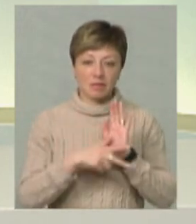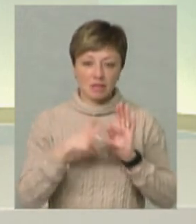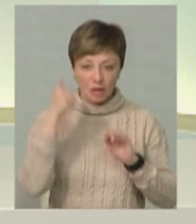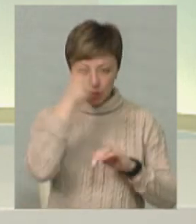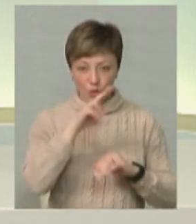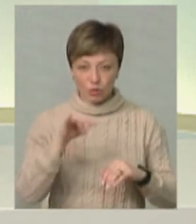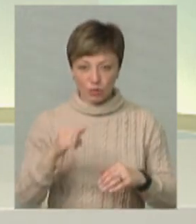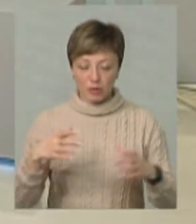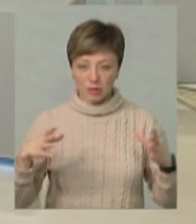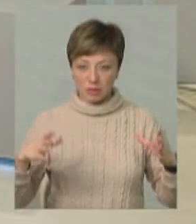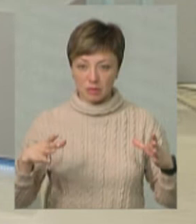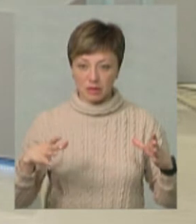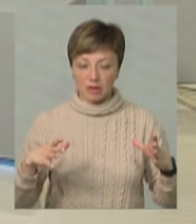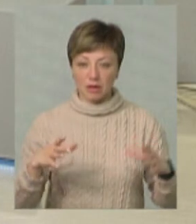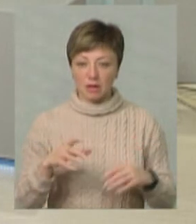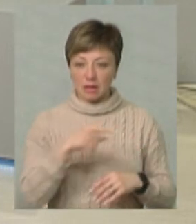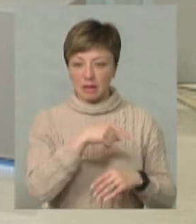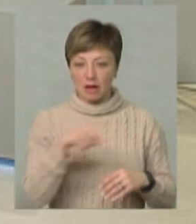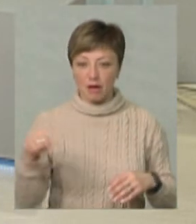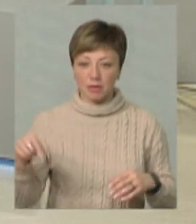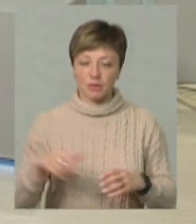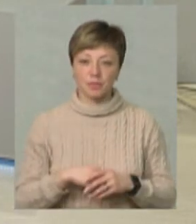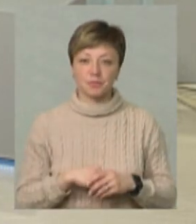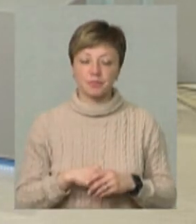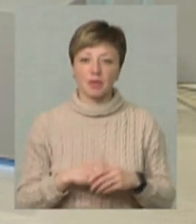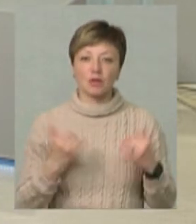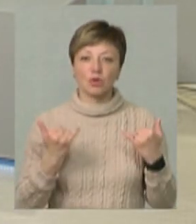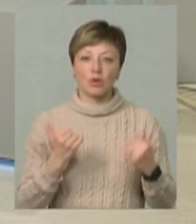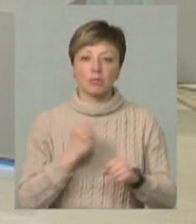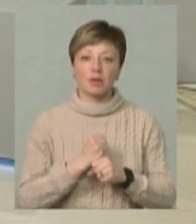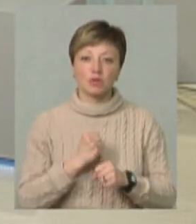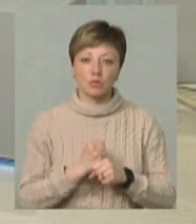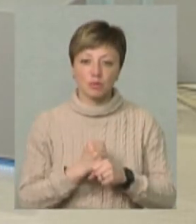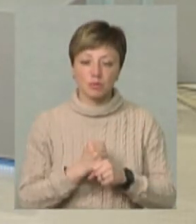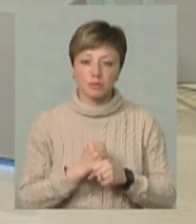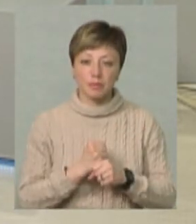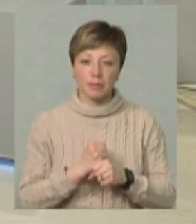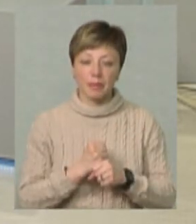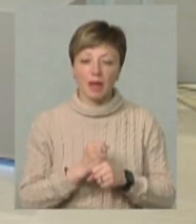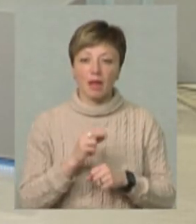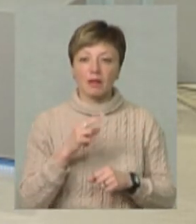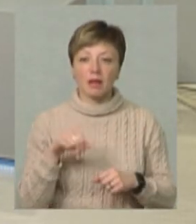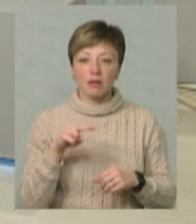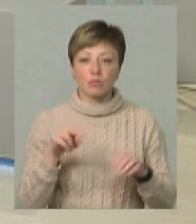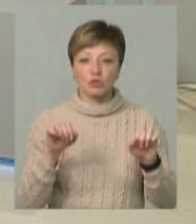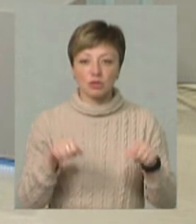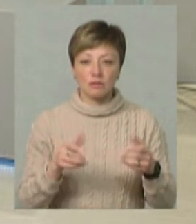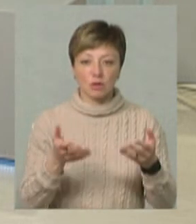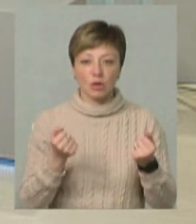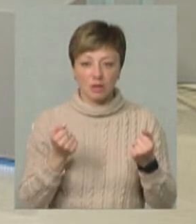років, вже досяти такого діаметру. Тобто ми сьогодні працюємо над можливістю отримати